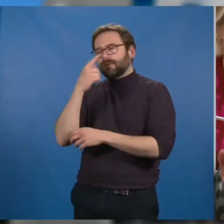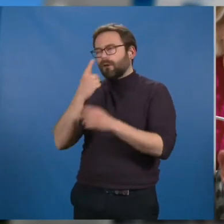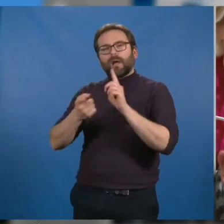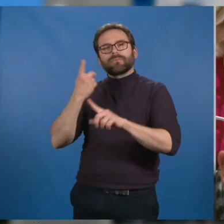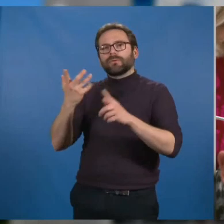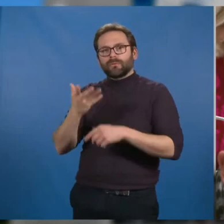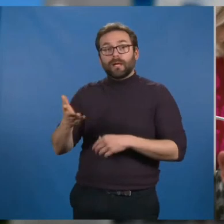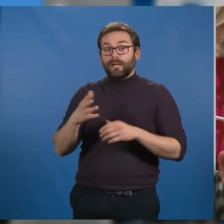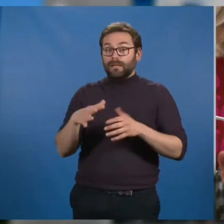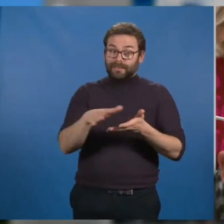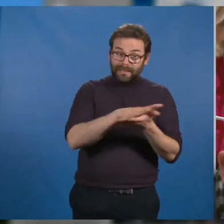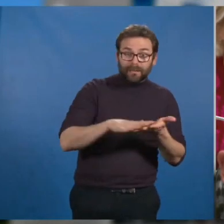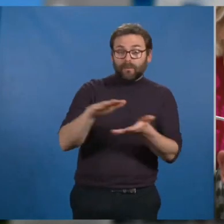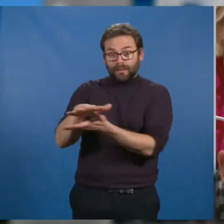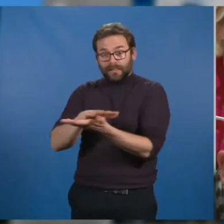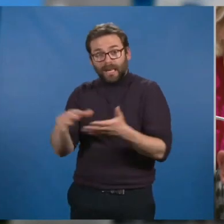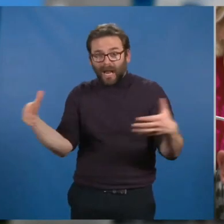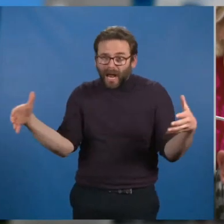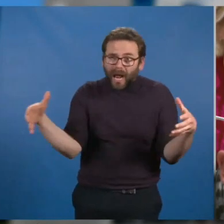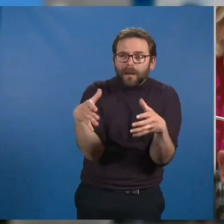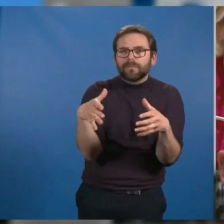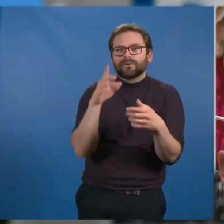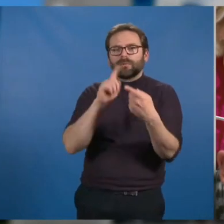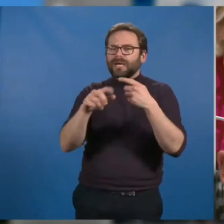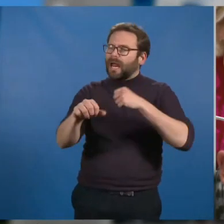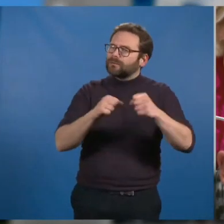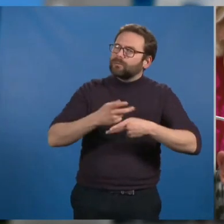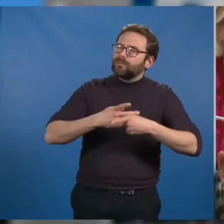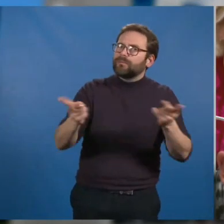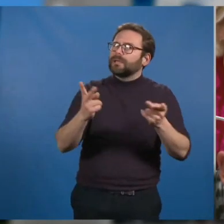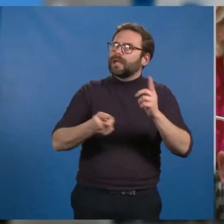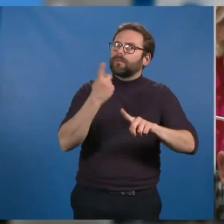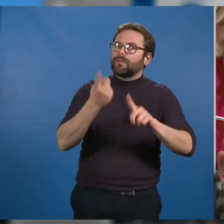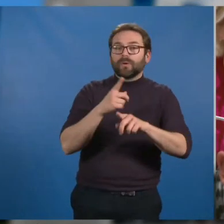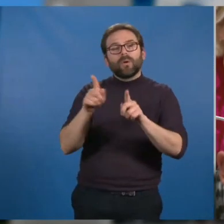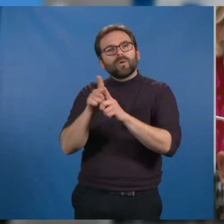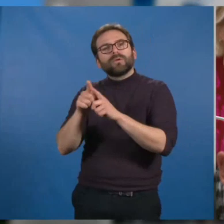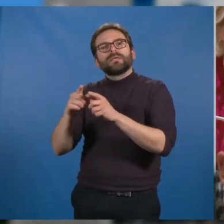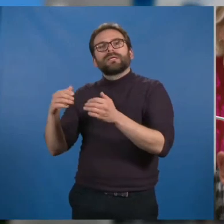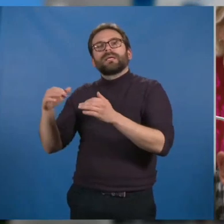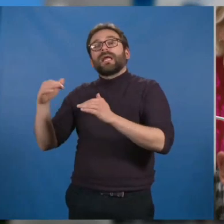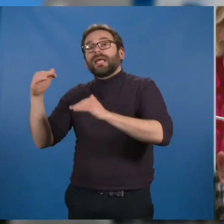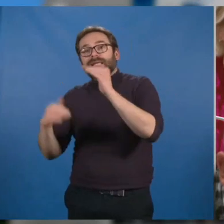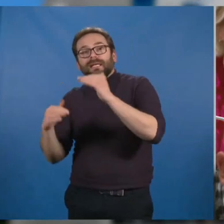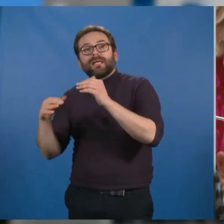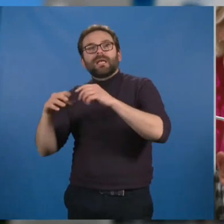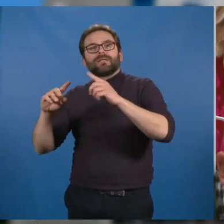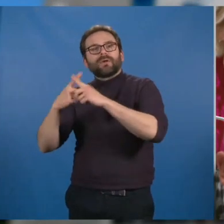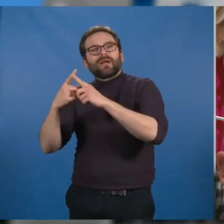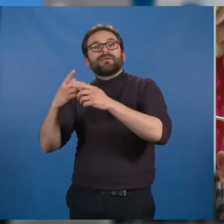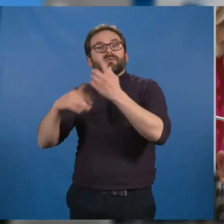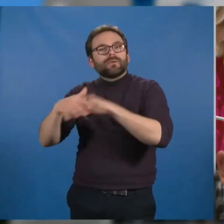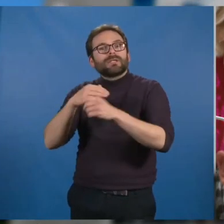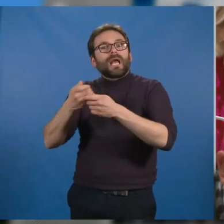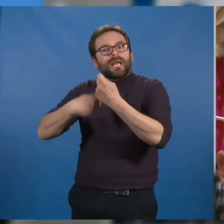rapprocher les territoires entre eux pour une action publique à la hauteur des enjeux, pour gommer les inégalités géographiques, sociales et